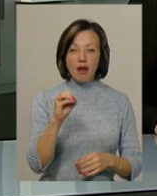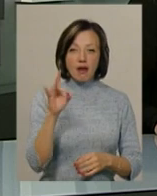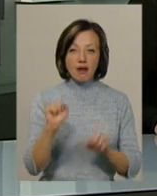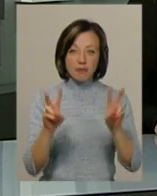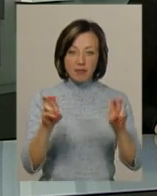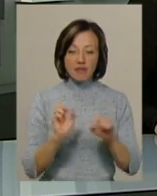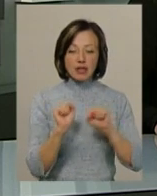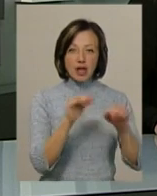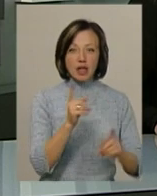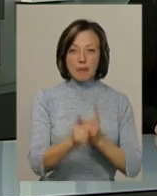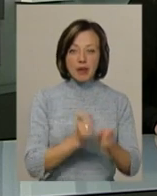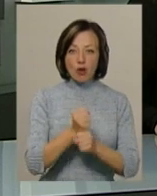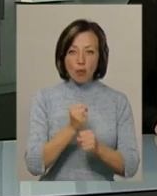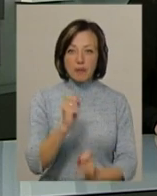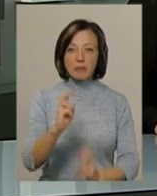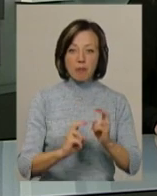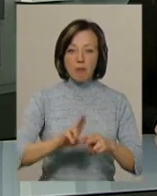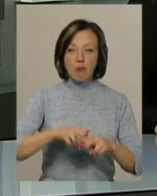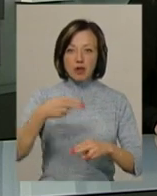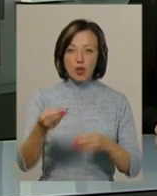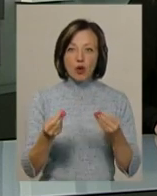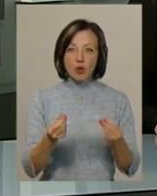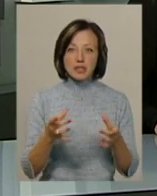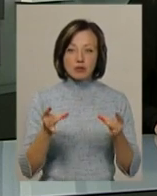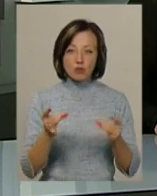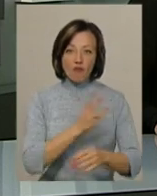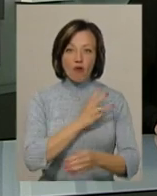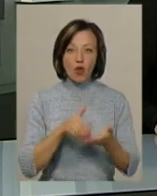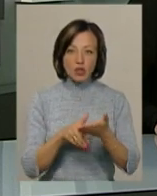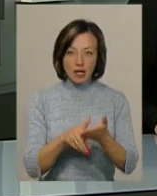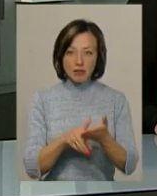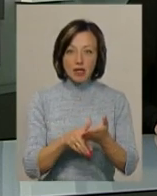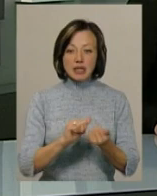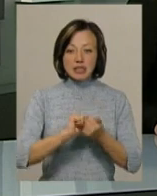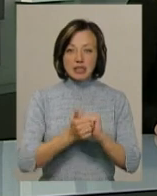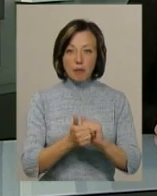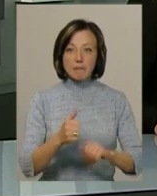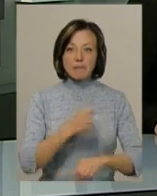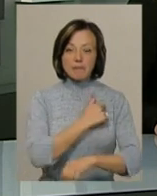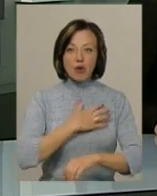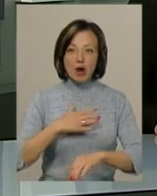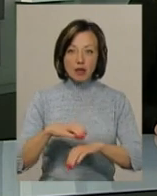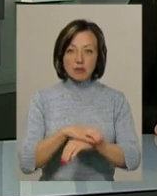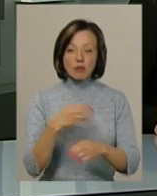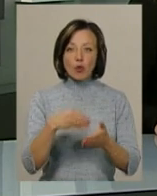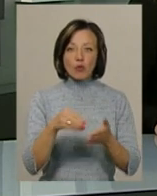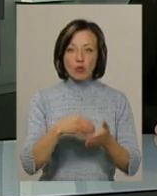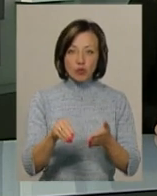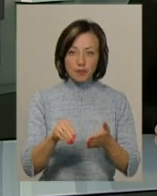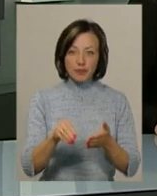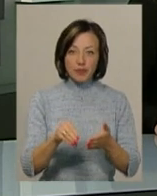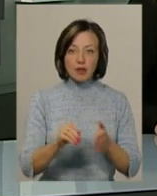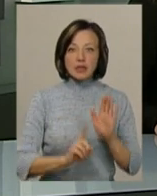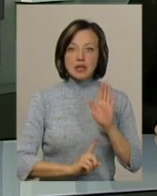на переробку, а підприємство переробних повертає гроші за сировину волонтерам. За них пораненим на Сході військовим купують протези.